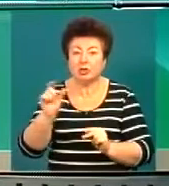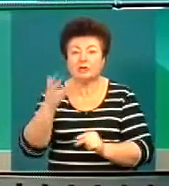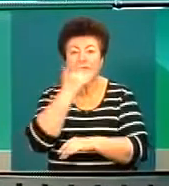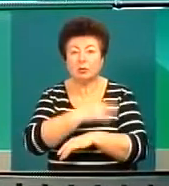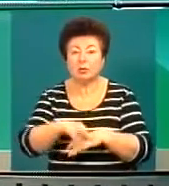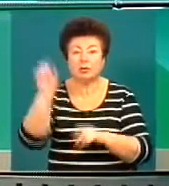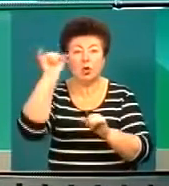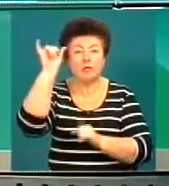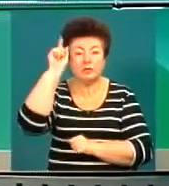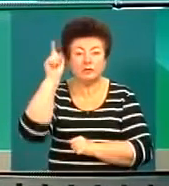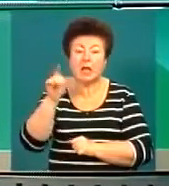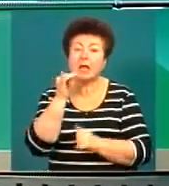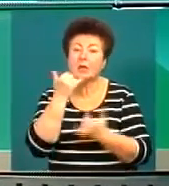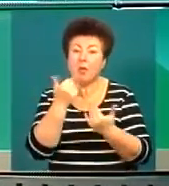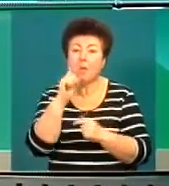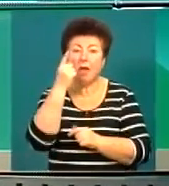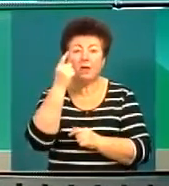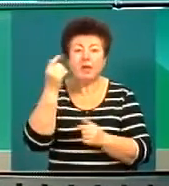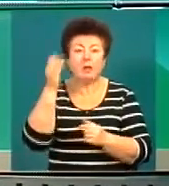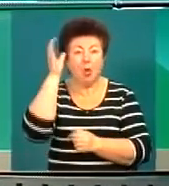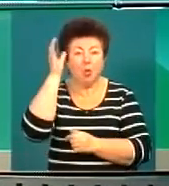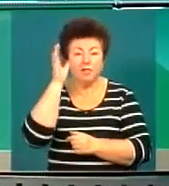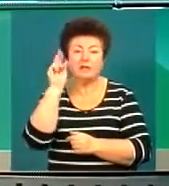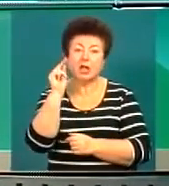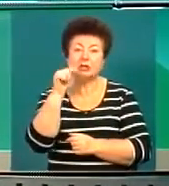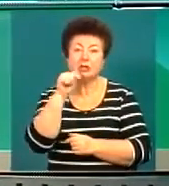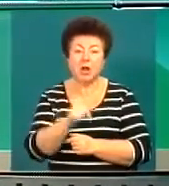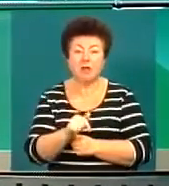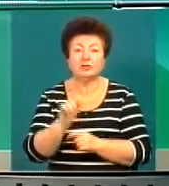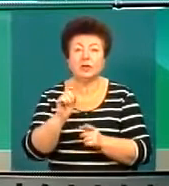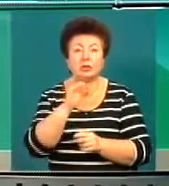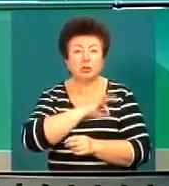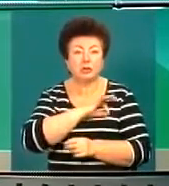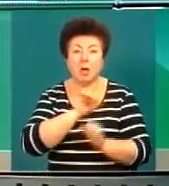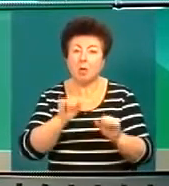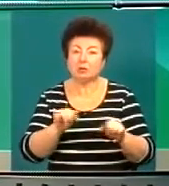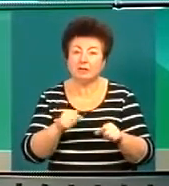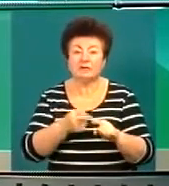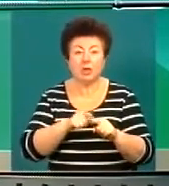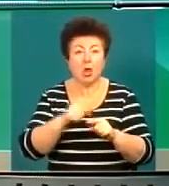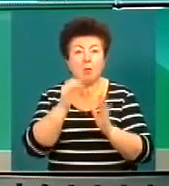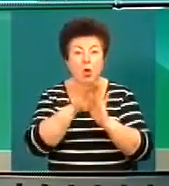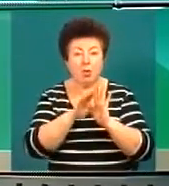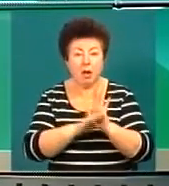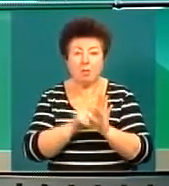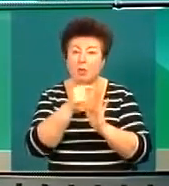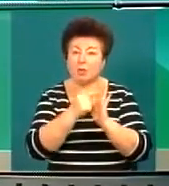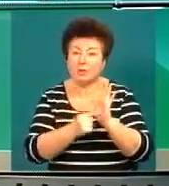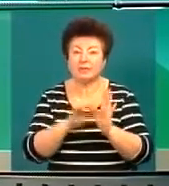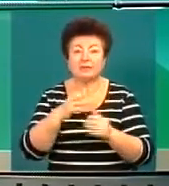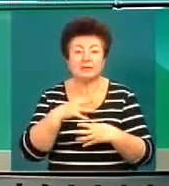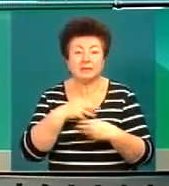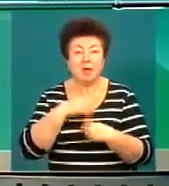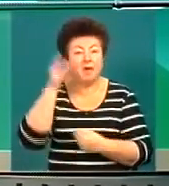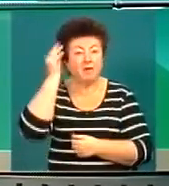у зарубіжних вузах. І от перші молоді науковці на Чернігівщині, які скористалися можливостями цієї програми, поділилися з